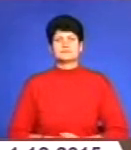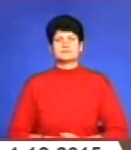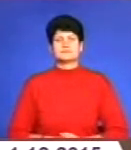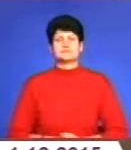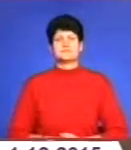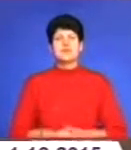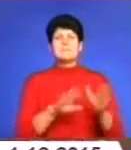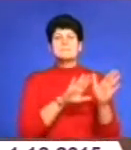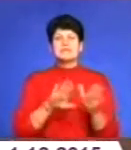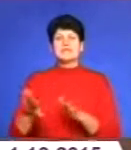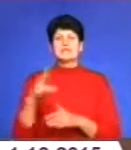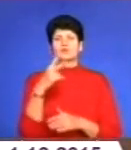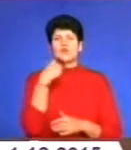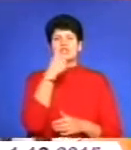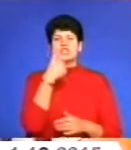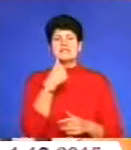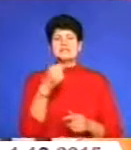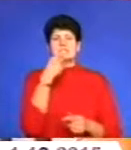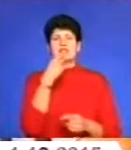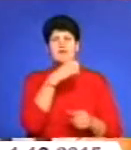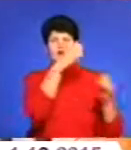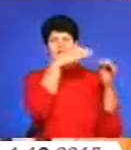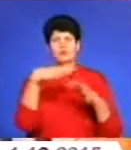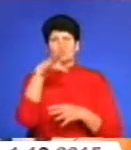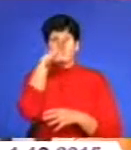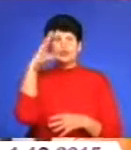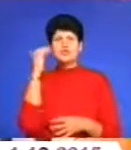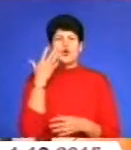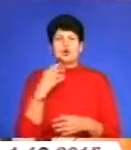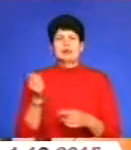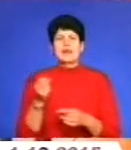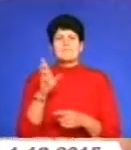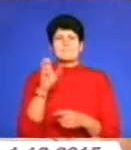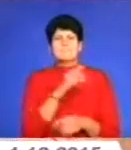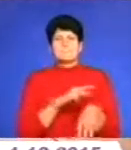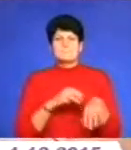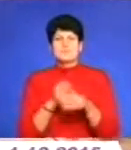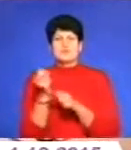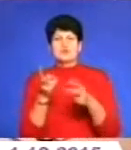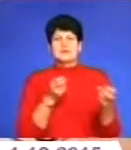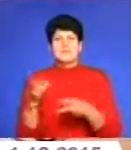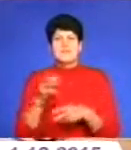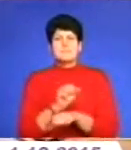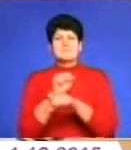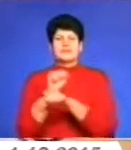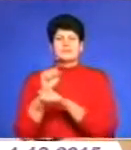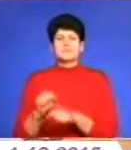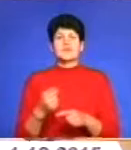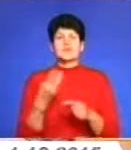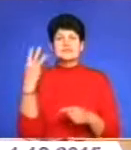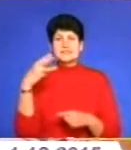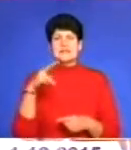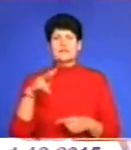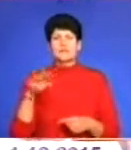Минає друга річниця кривавої ночі, коли беркутівці жорстоко розігнали Євромайдан. Події 30 листопада стали переломним